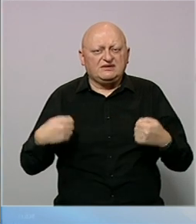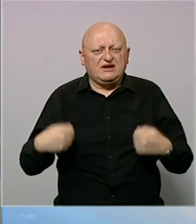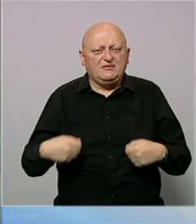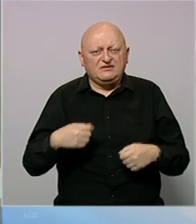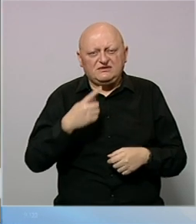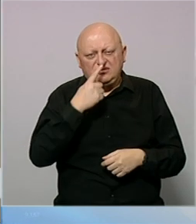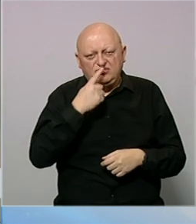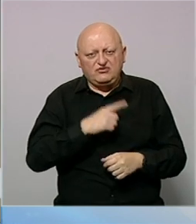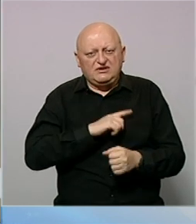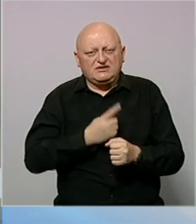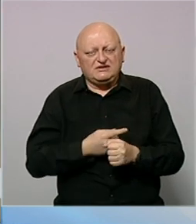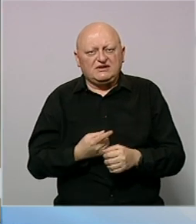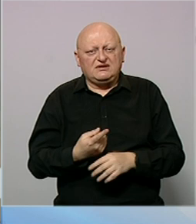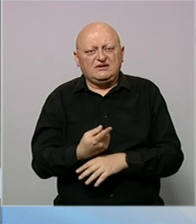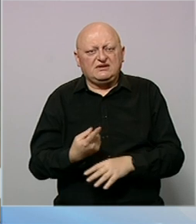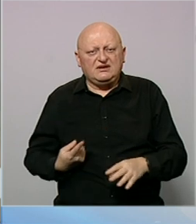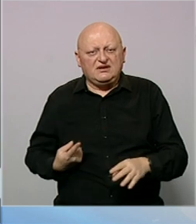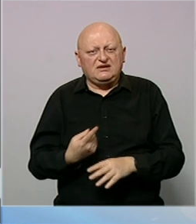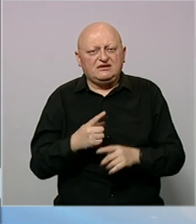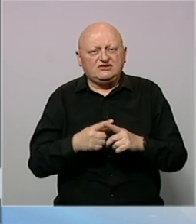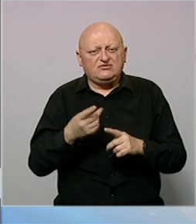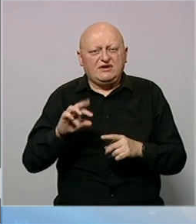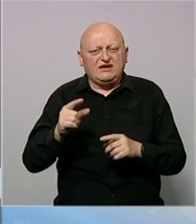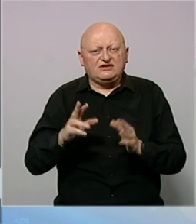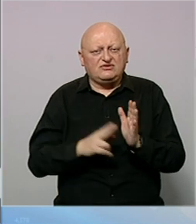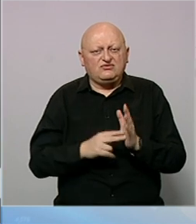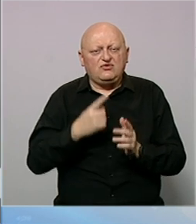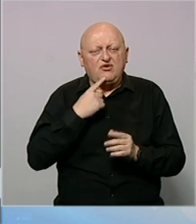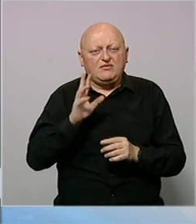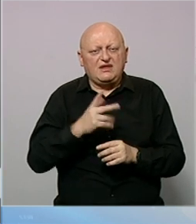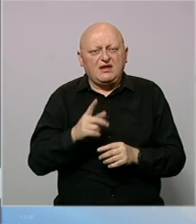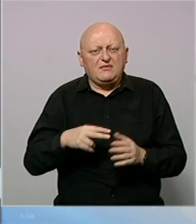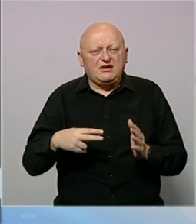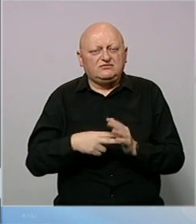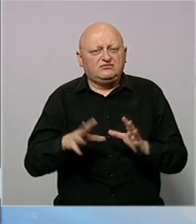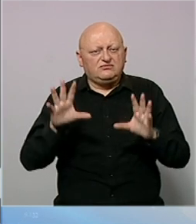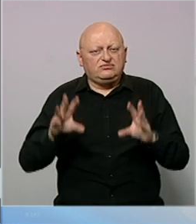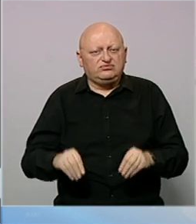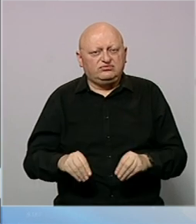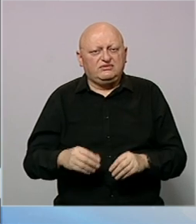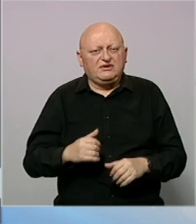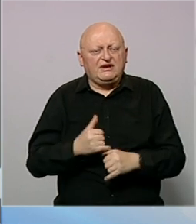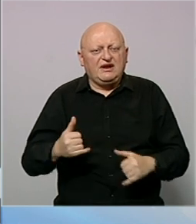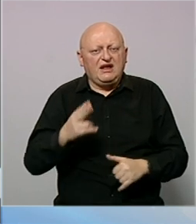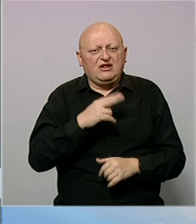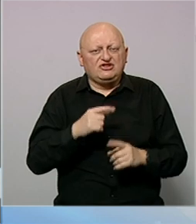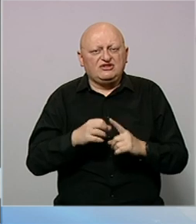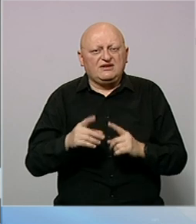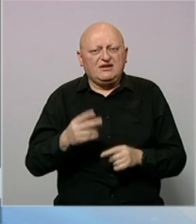energetske kapacitete. Ruske snage granatirale su Hersonu u kojem nema napajanja električnom energijom.